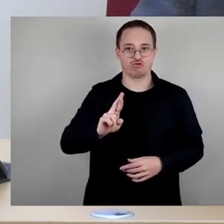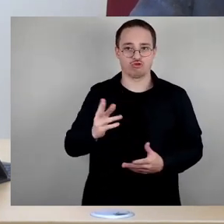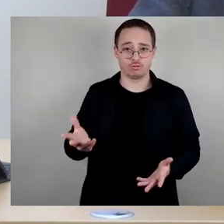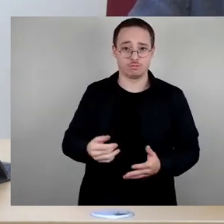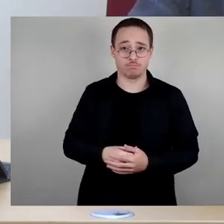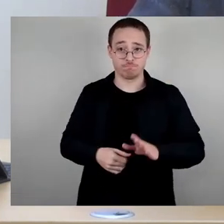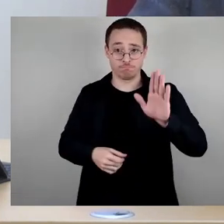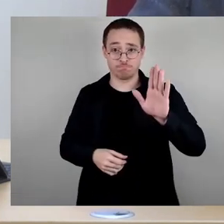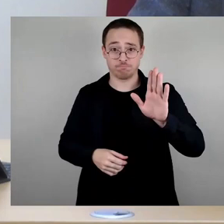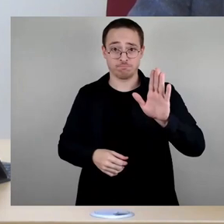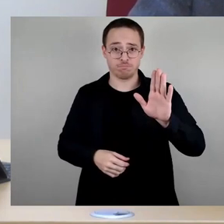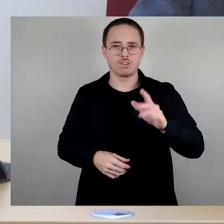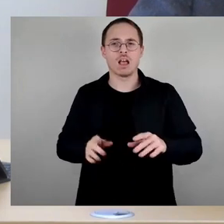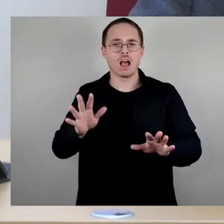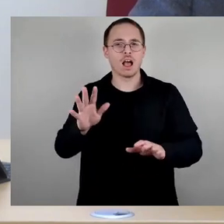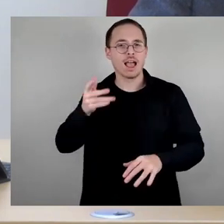Geschäftsordnungsantrag, Herr Nitsche.